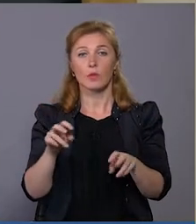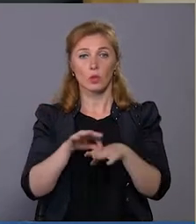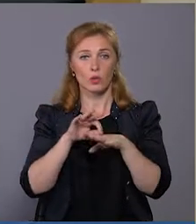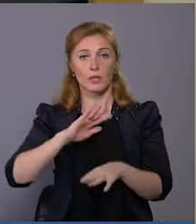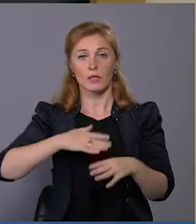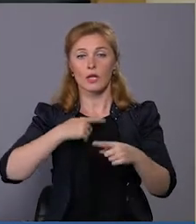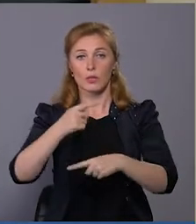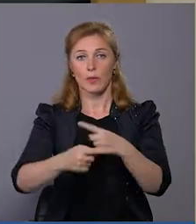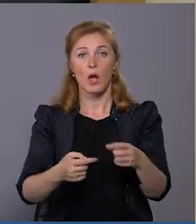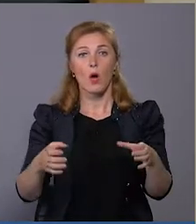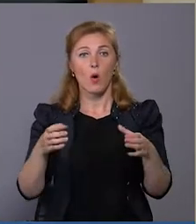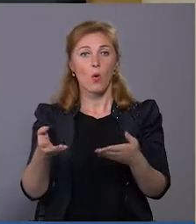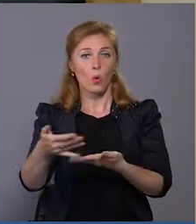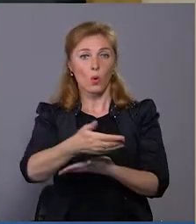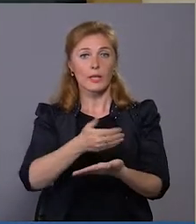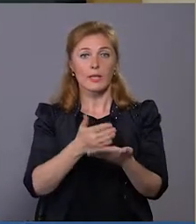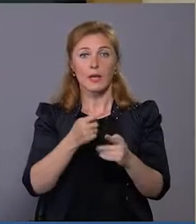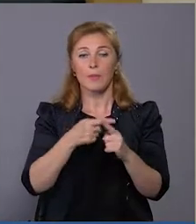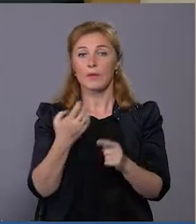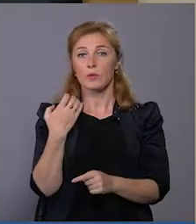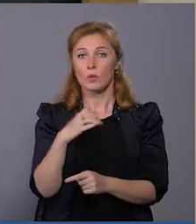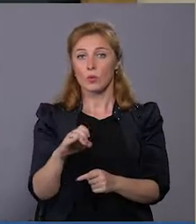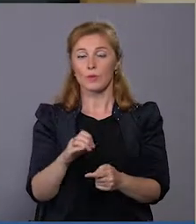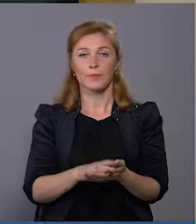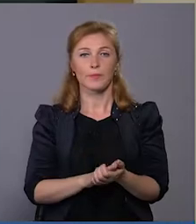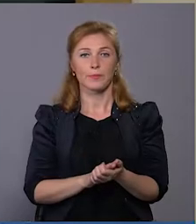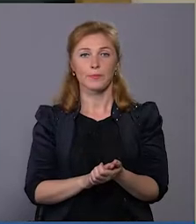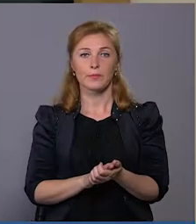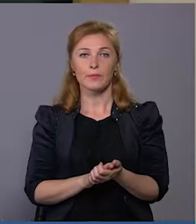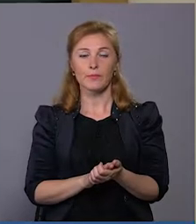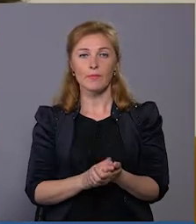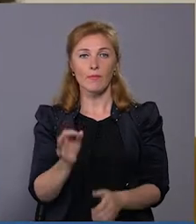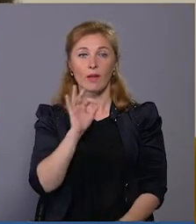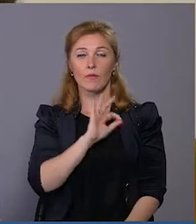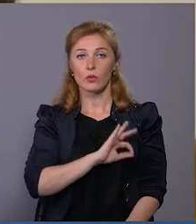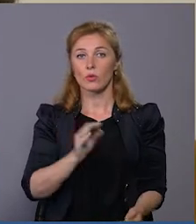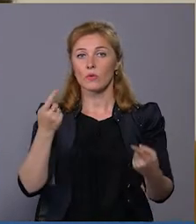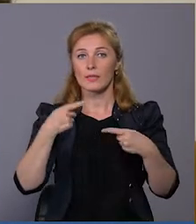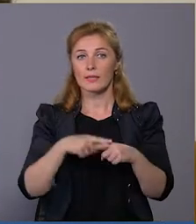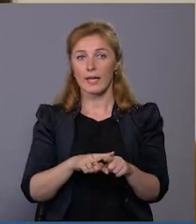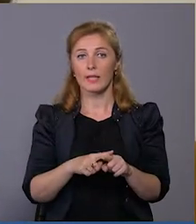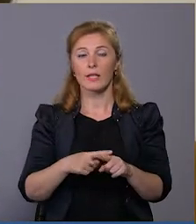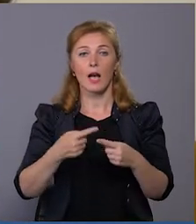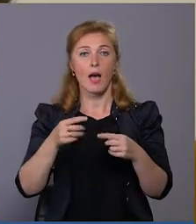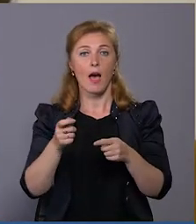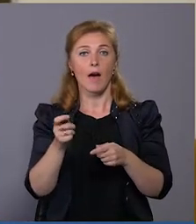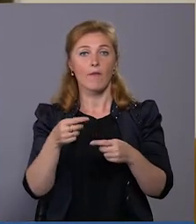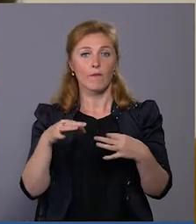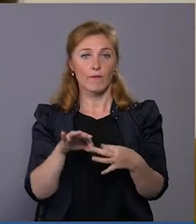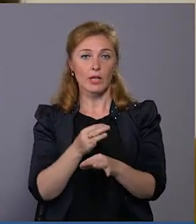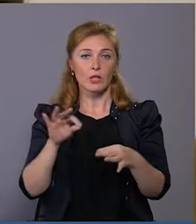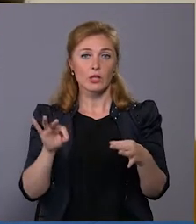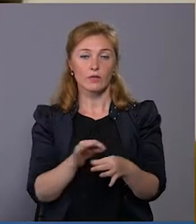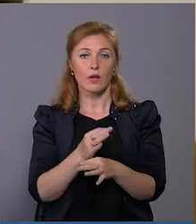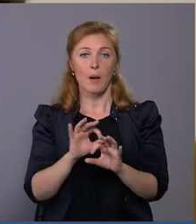У колекції має півсотні виробів. Один з улюблених – жіночу на мисто. Використовувалась техніка вишивка бісером, також